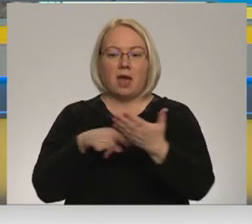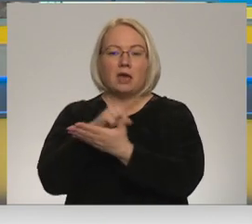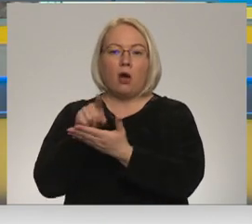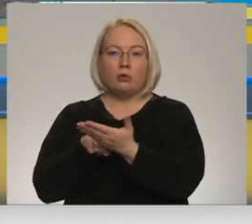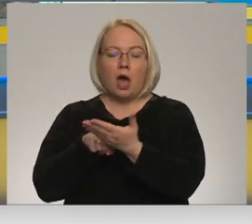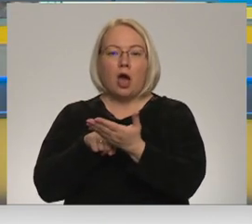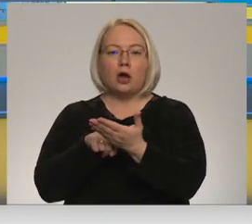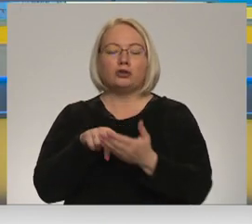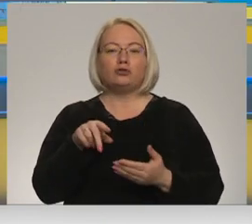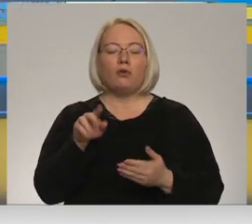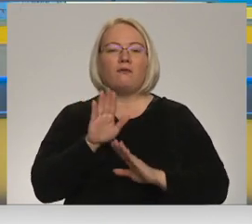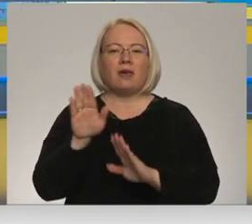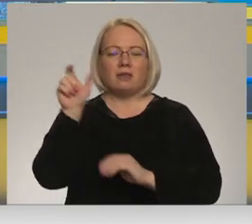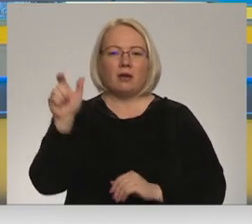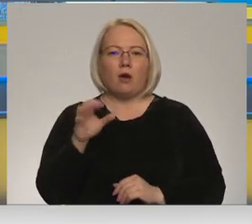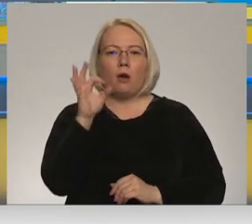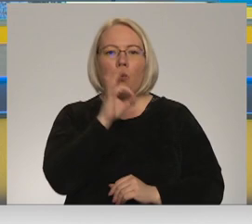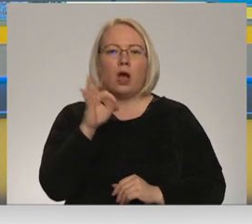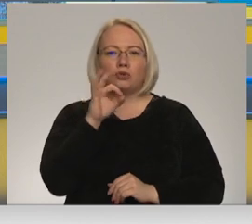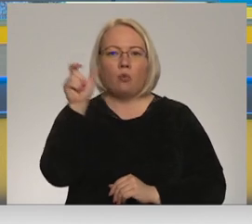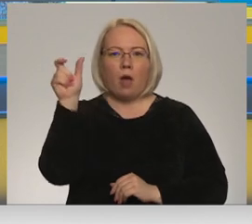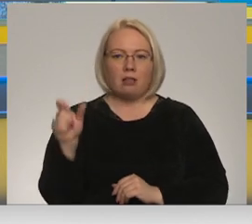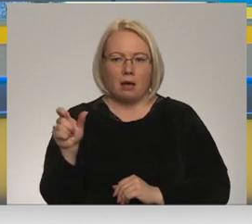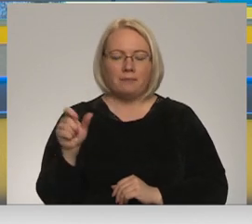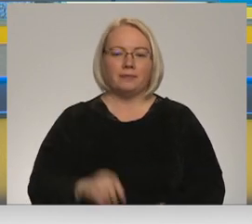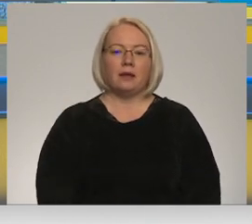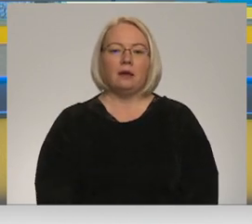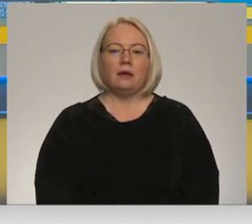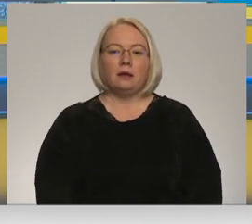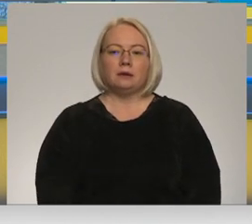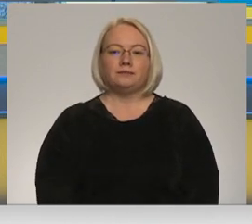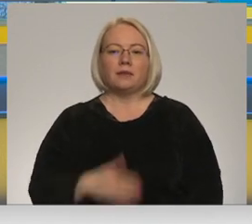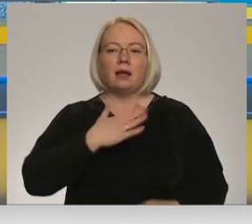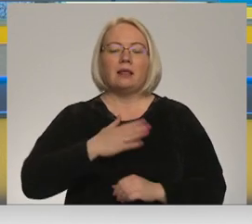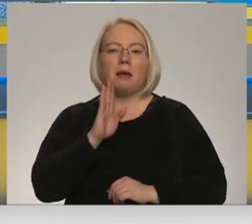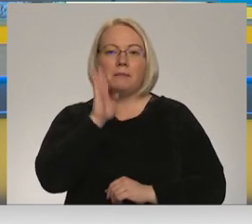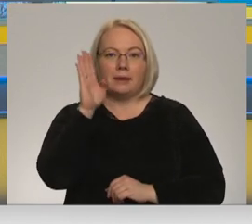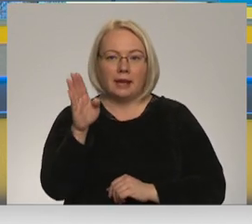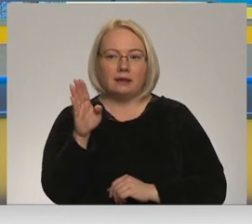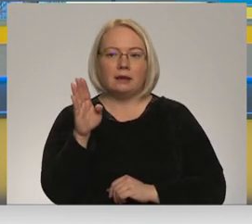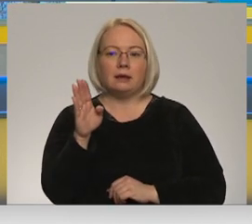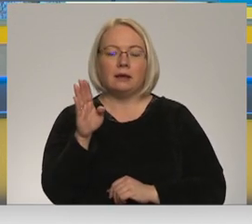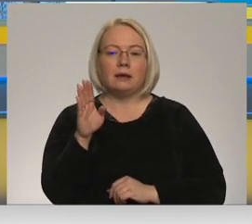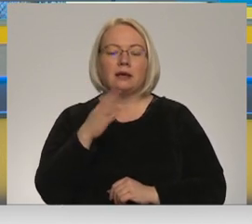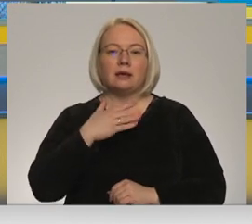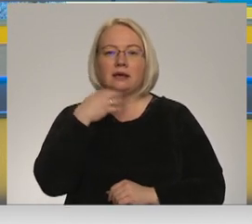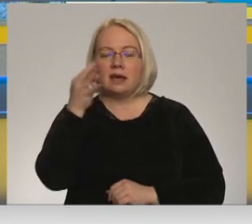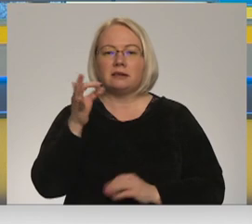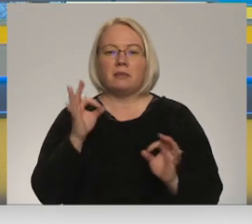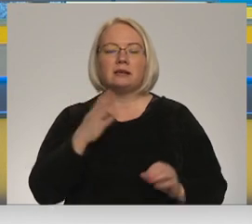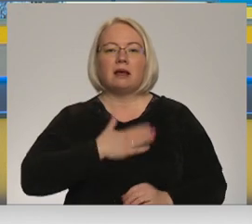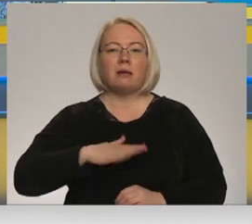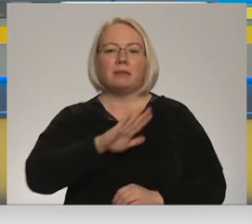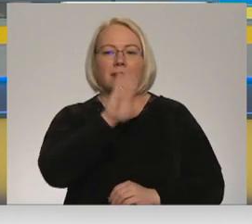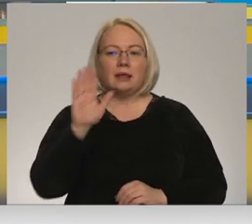Ozolai, kura mums šobrīd jau arī pievienojas. Labrīt, Ozols kundze! Labdien, jāsaka pareizāk!